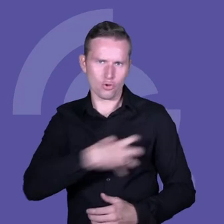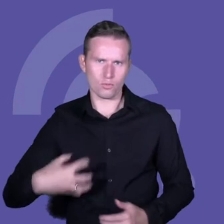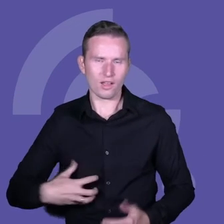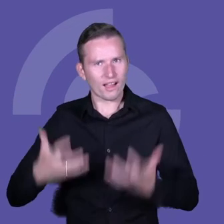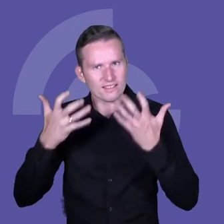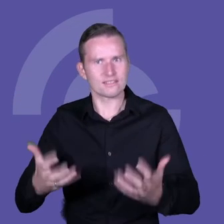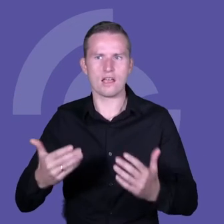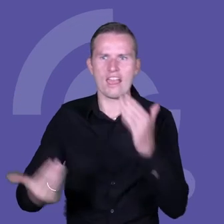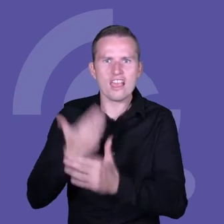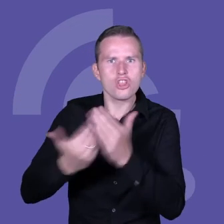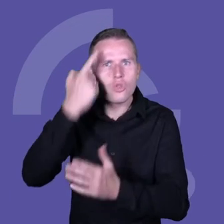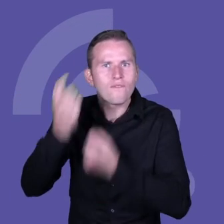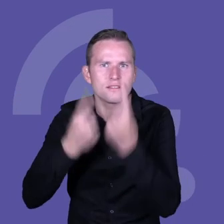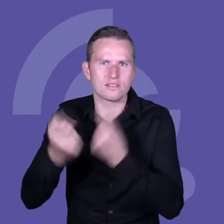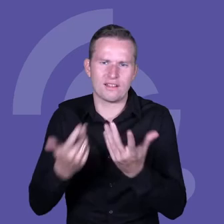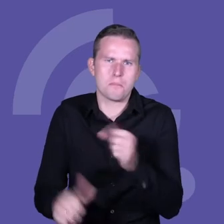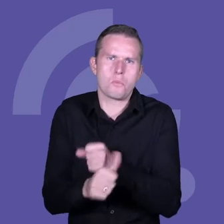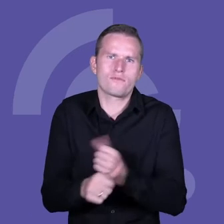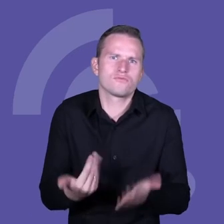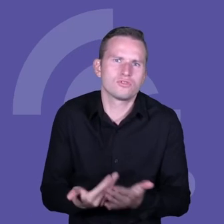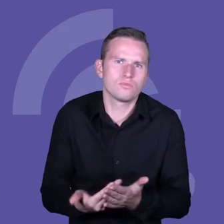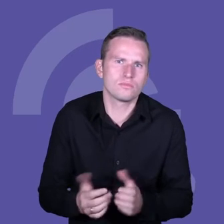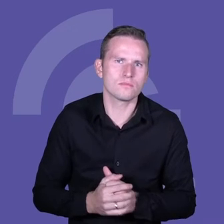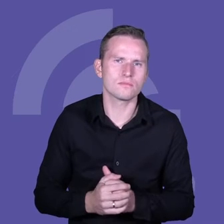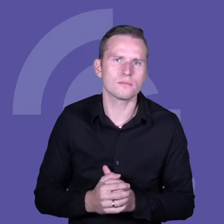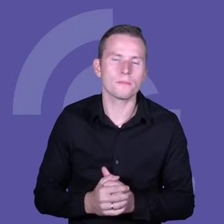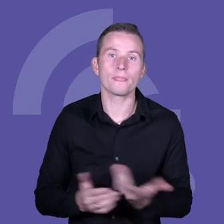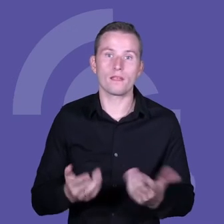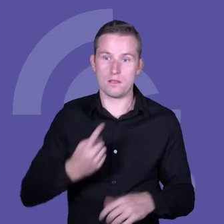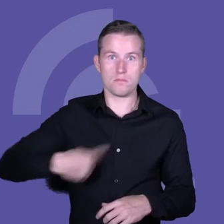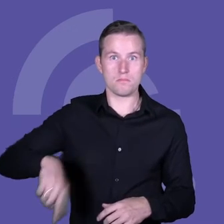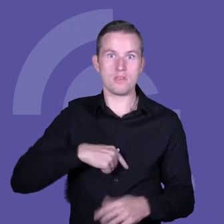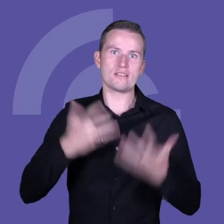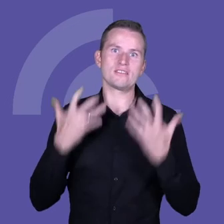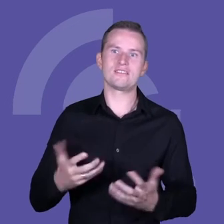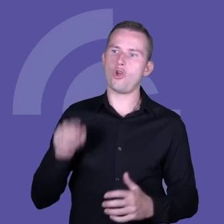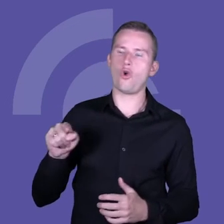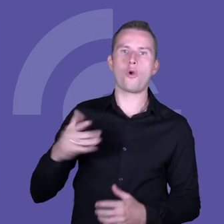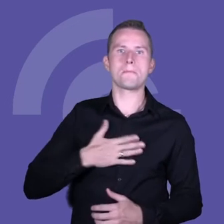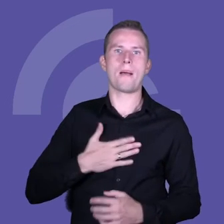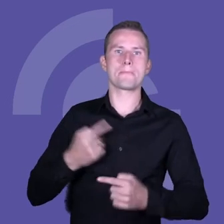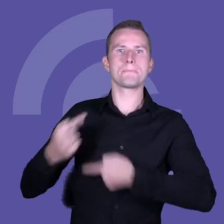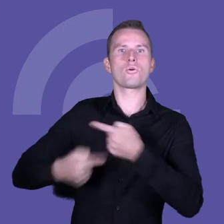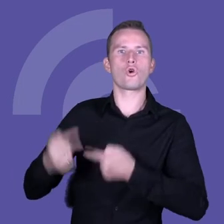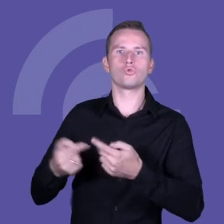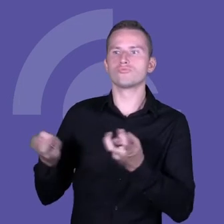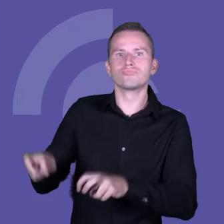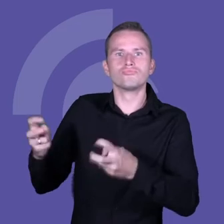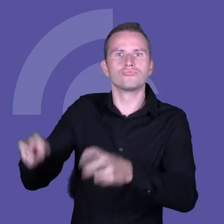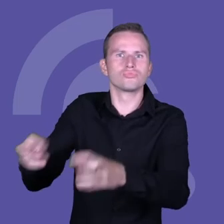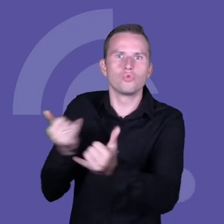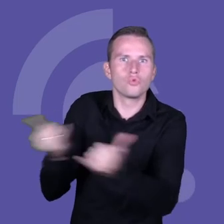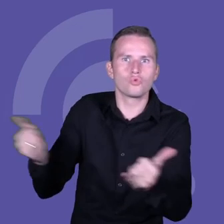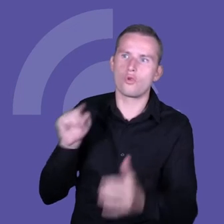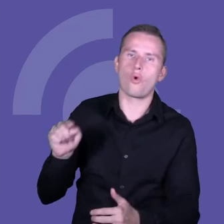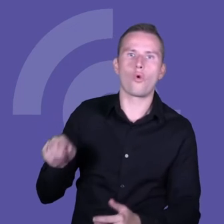innowacyjna? No, nie tylko dlatego, żeby mieć takie produkty, chociaż to jest bardzo ważne, bo one podnoszą jakość i komfort życia,